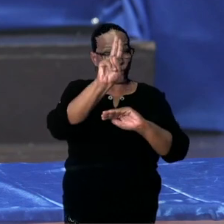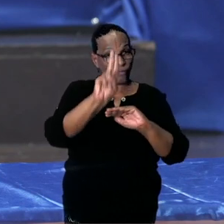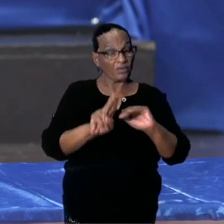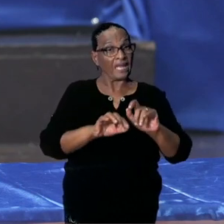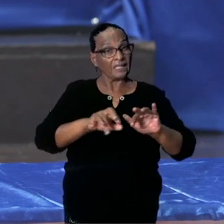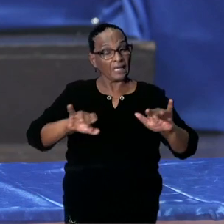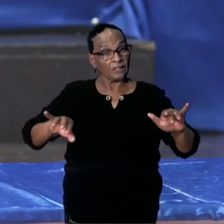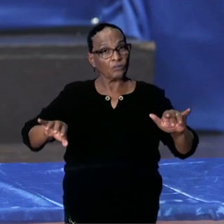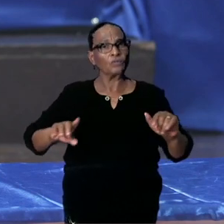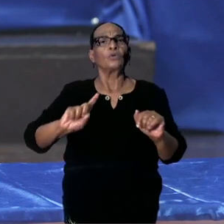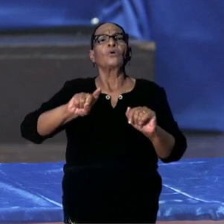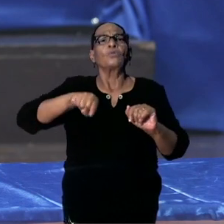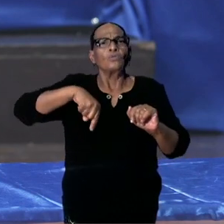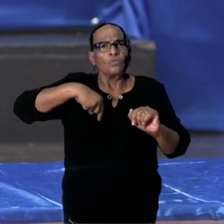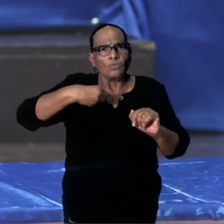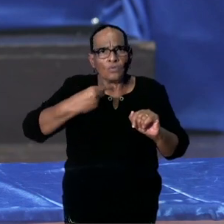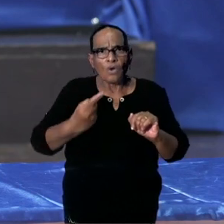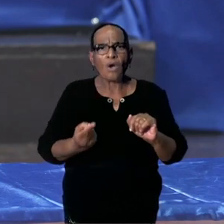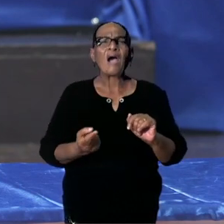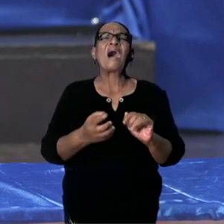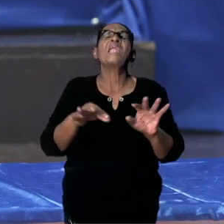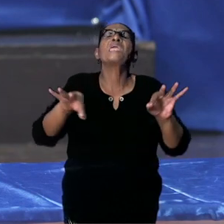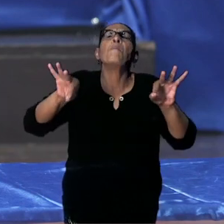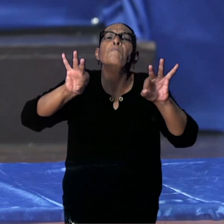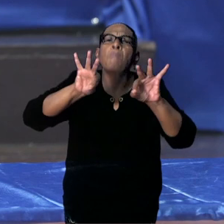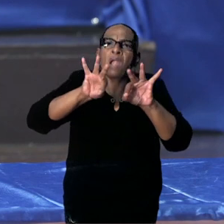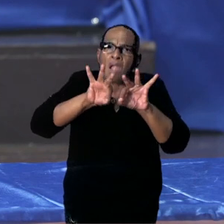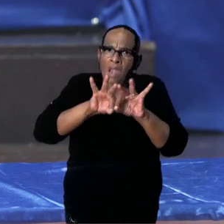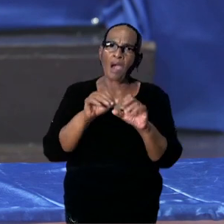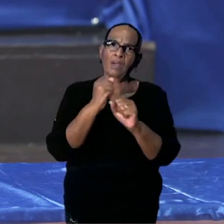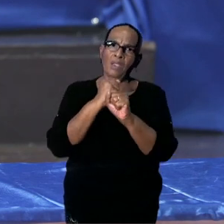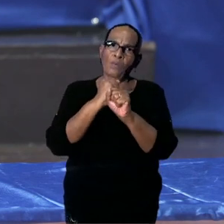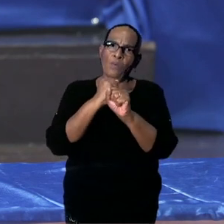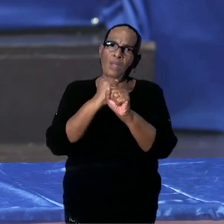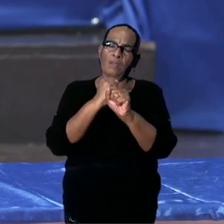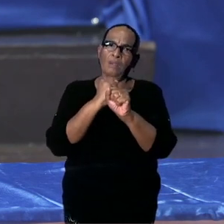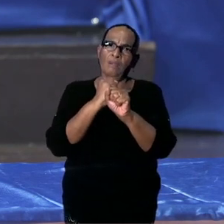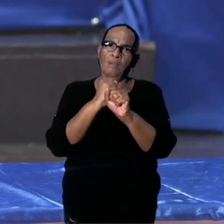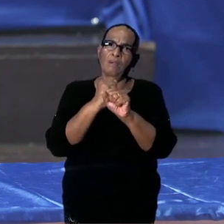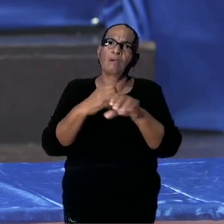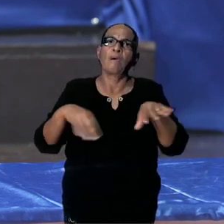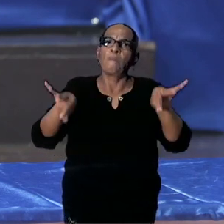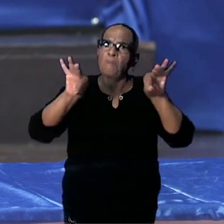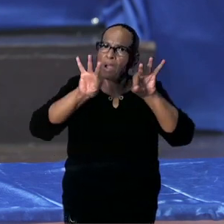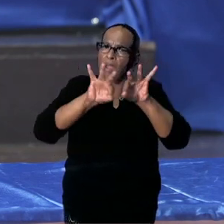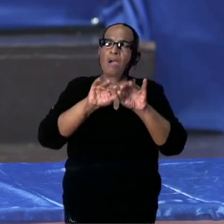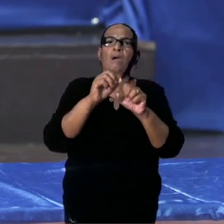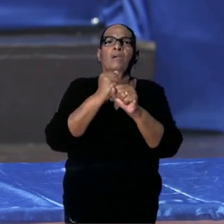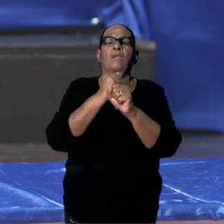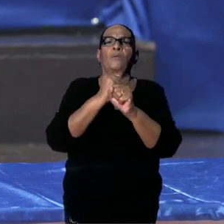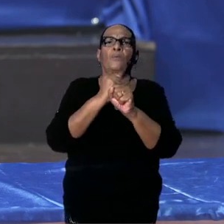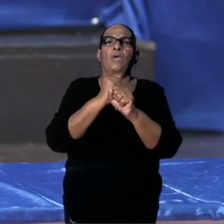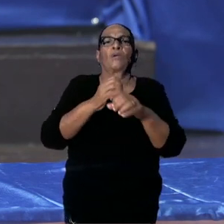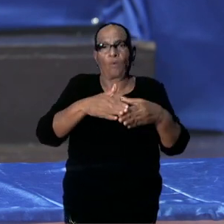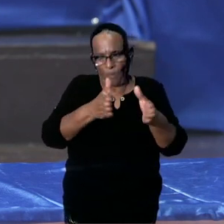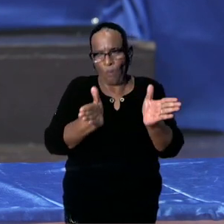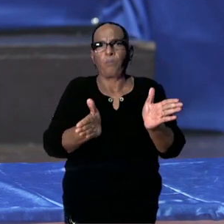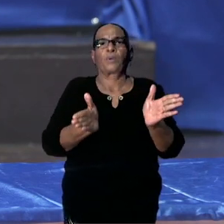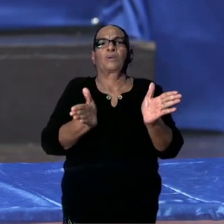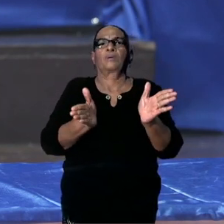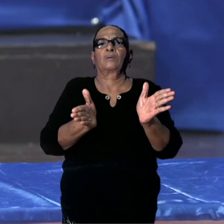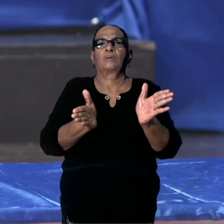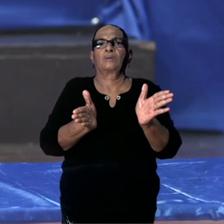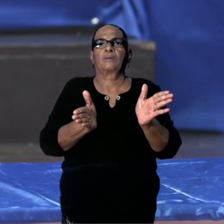nog steeds alleen essentiële diensten opengesteld,